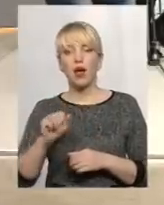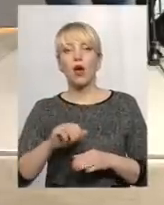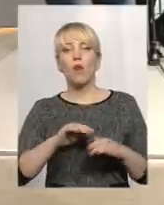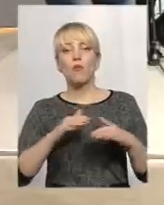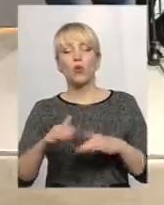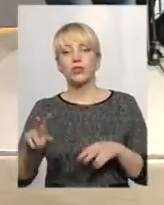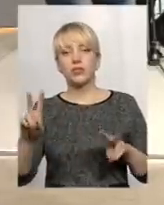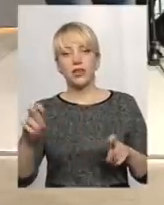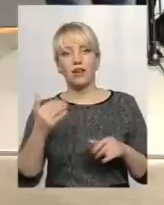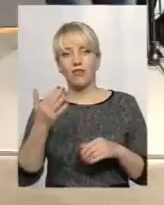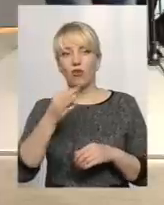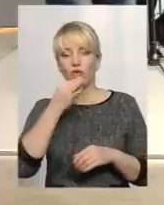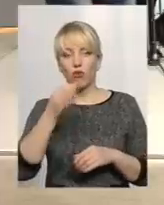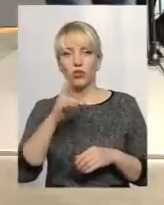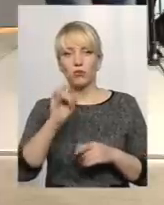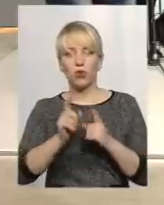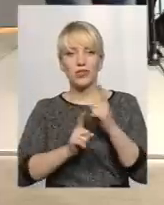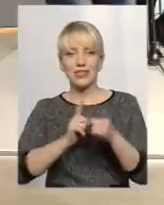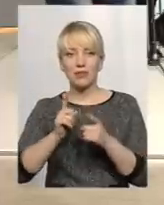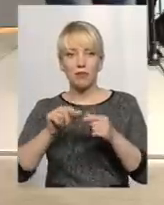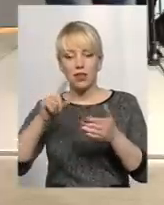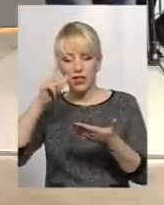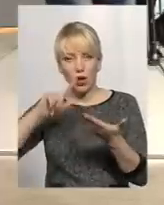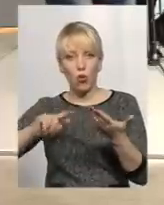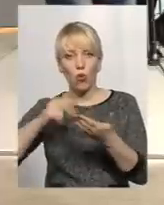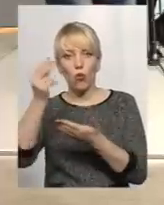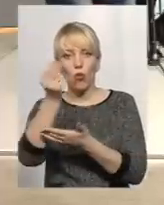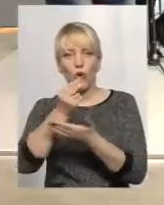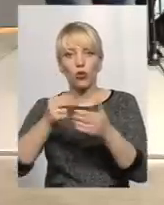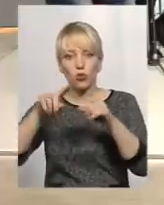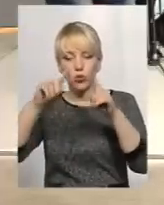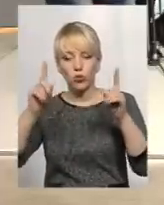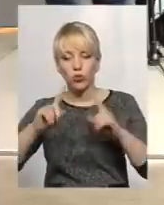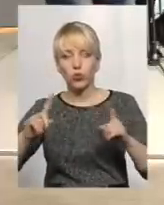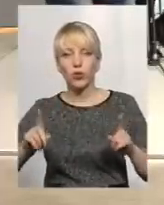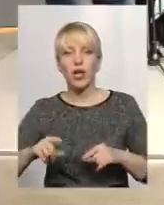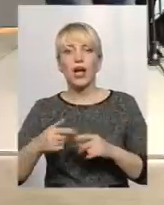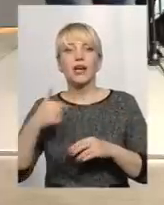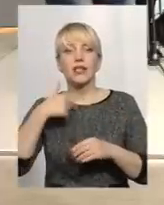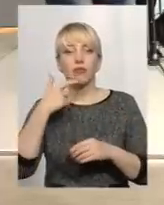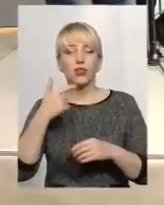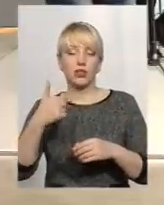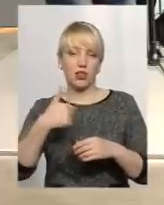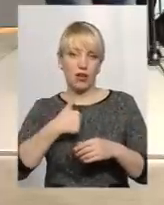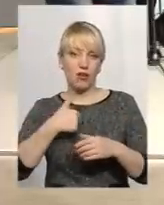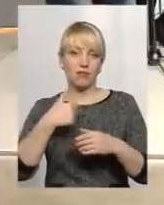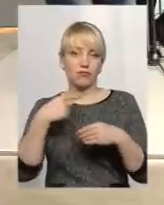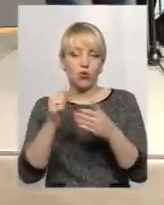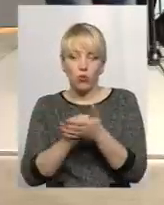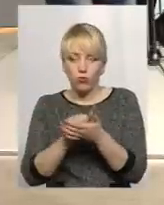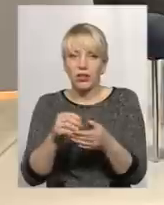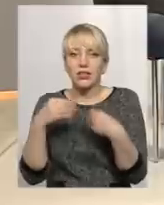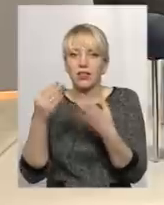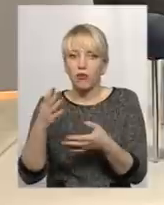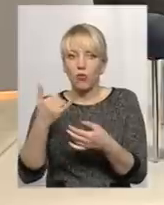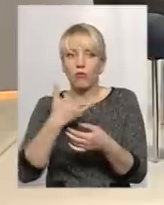я обачаюся, про зміни контру земельної ділянки, так? Так ці всі документи були надані, в мене є, будь ласка, головному спеціалісту